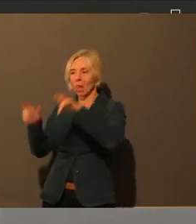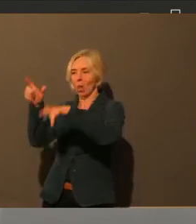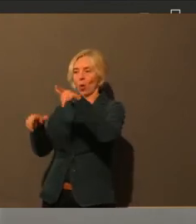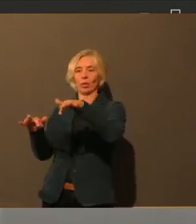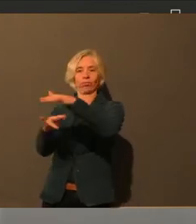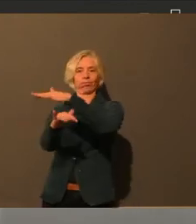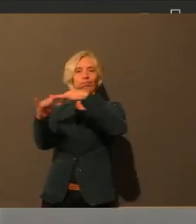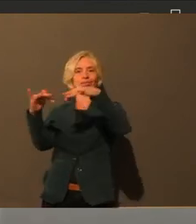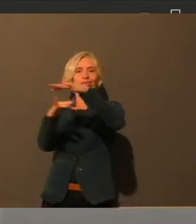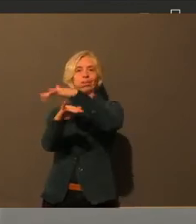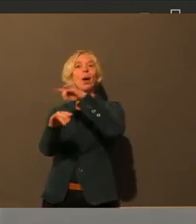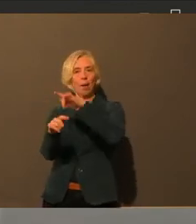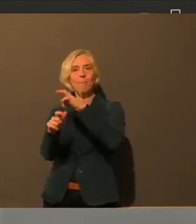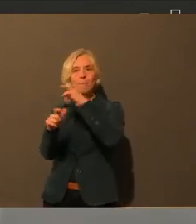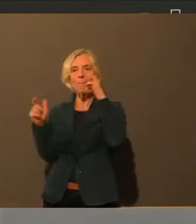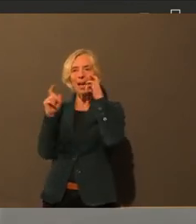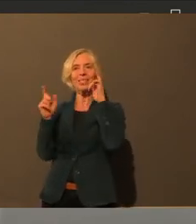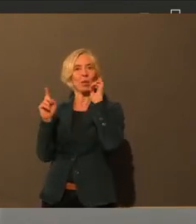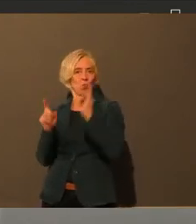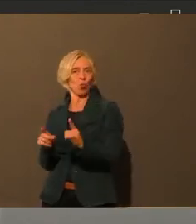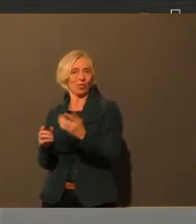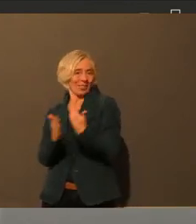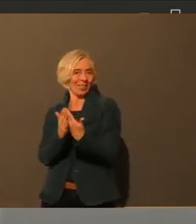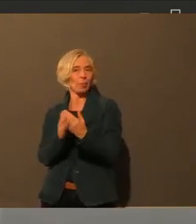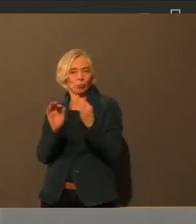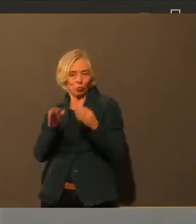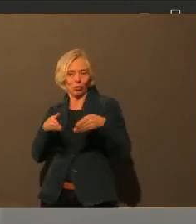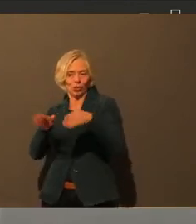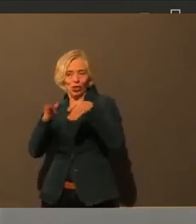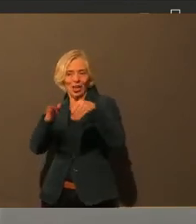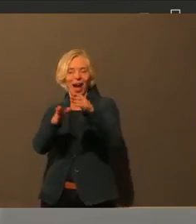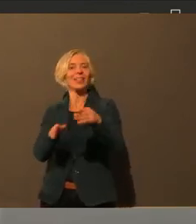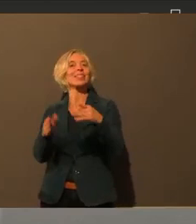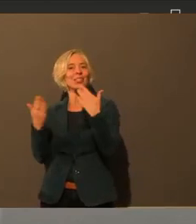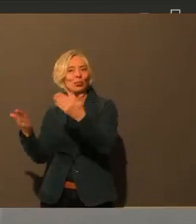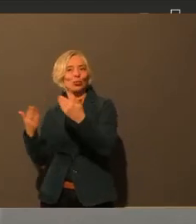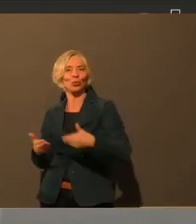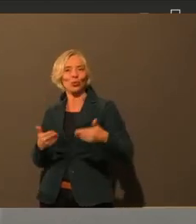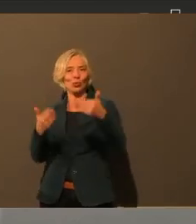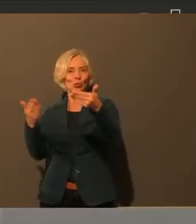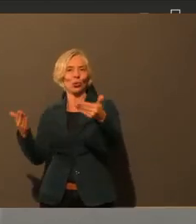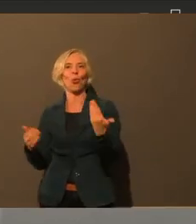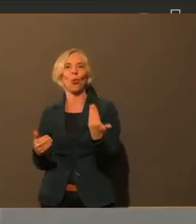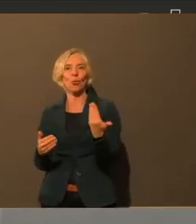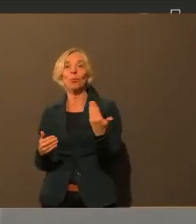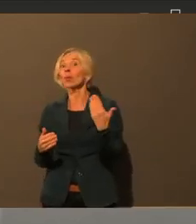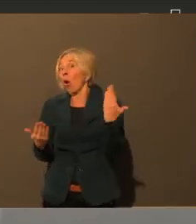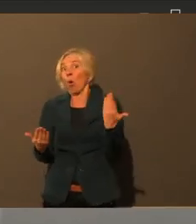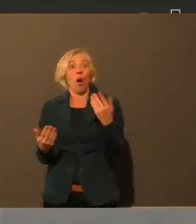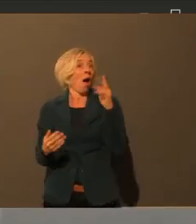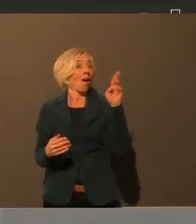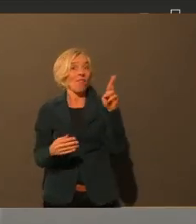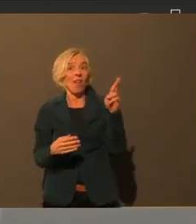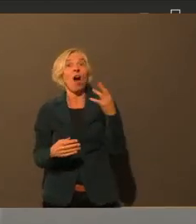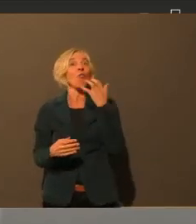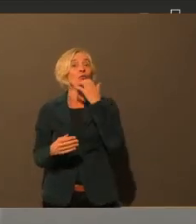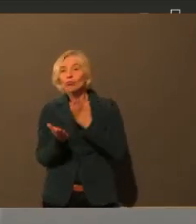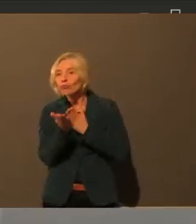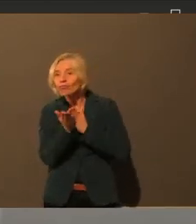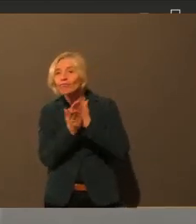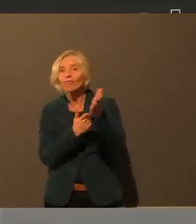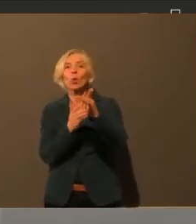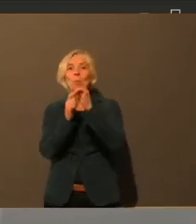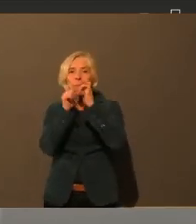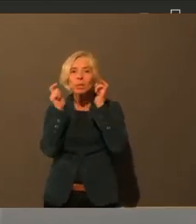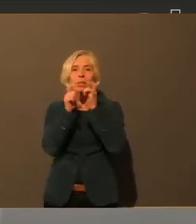Allgemeinverfügung auch umgesetzt. Und im Übrigen kann auch jeder ja selber für sich entscheiden, die Maske auch permanent zutragen. Aber was stimmt,